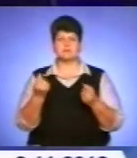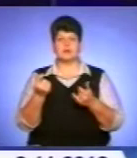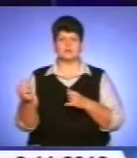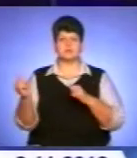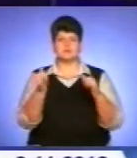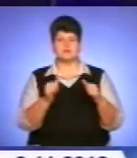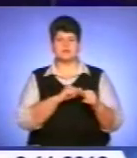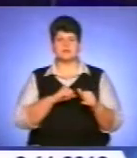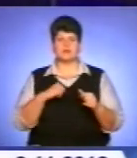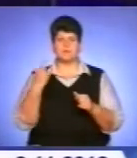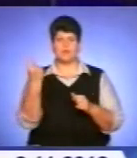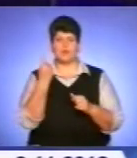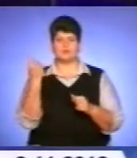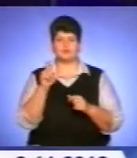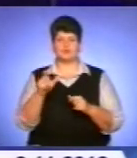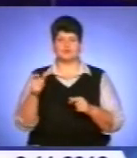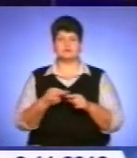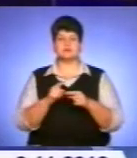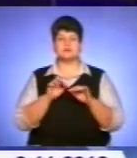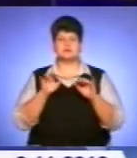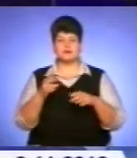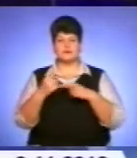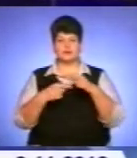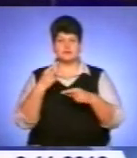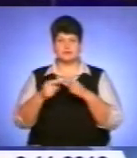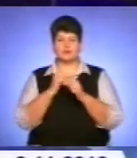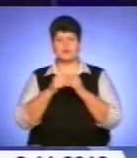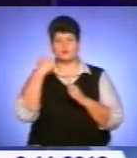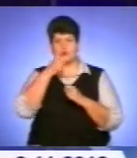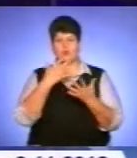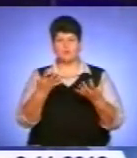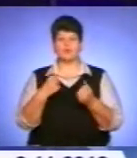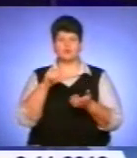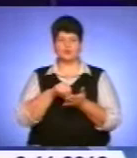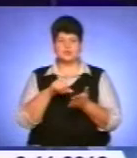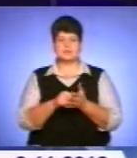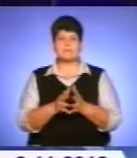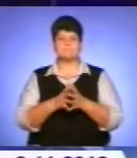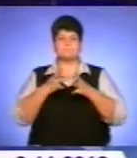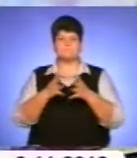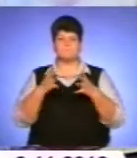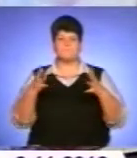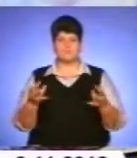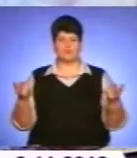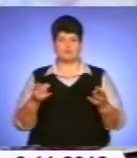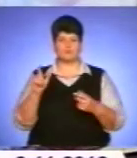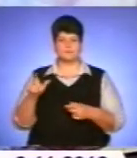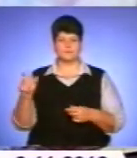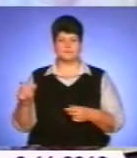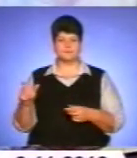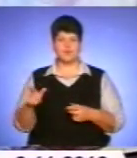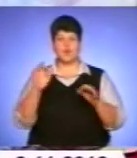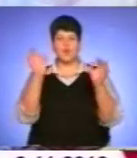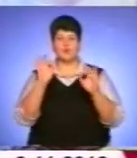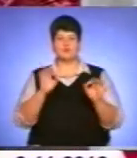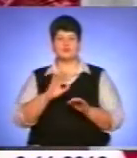самотнім людям. Захід уже став традиційним і щороку у ньому беруть участь все більше потребуючих. Осінь – щедрий